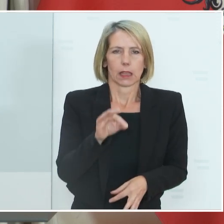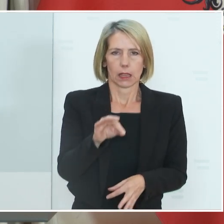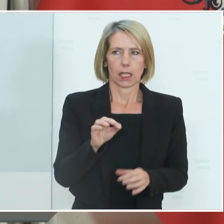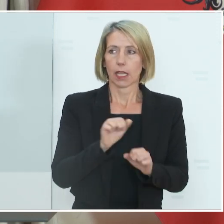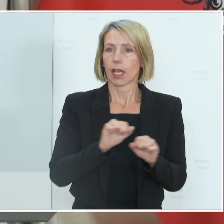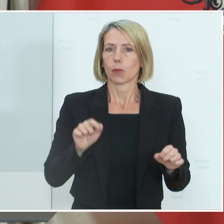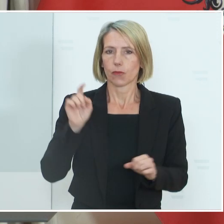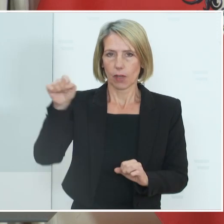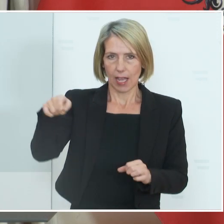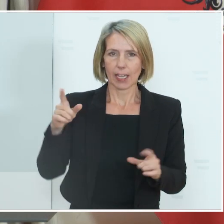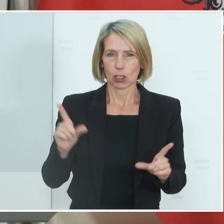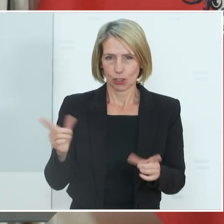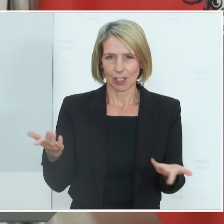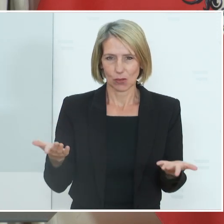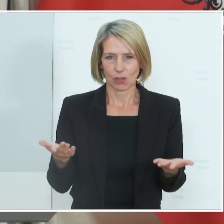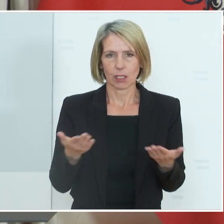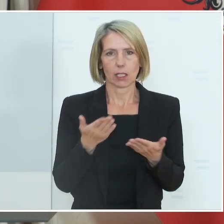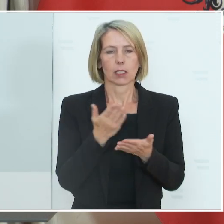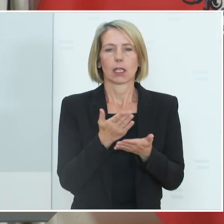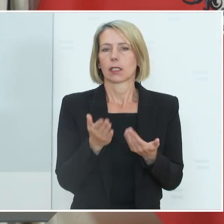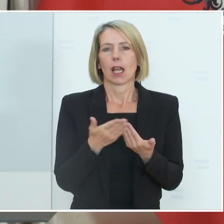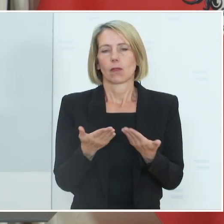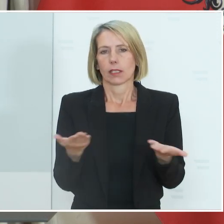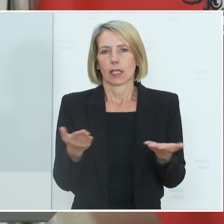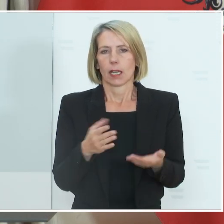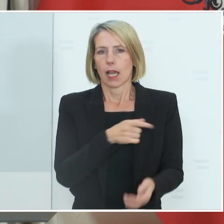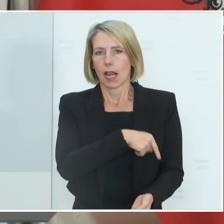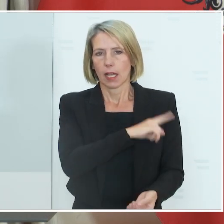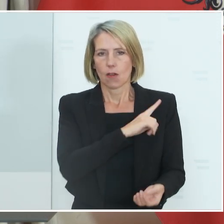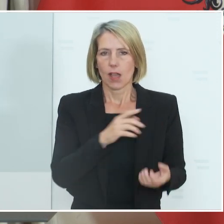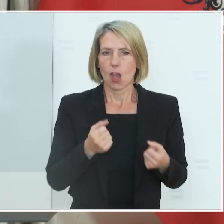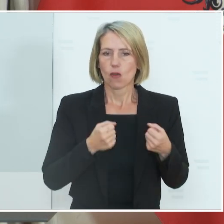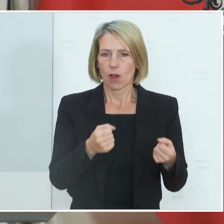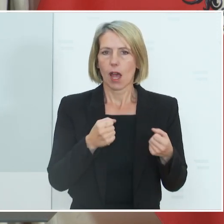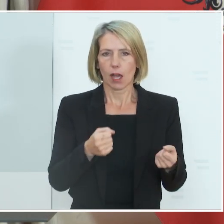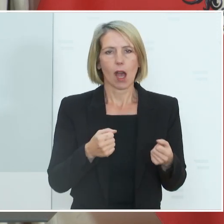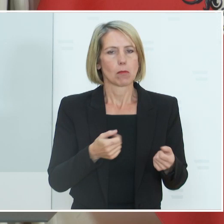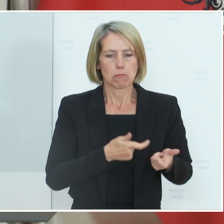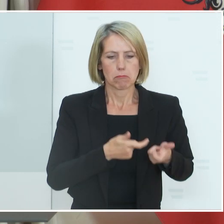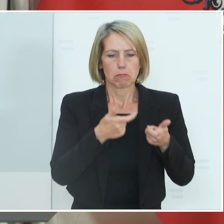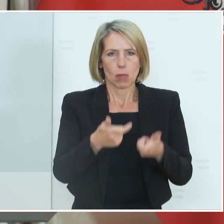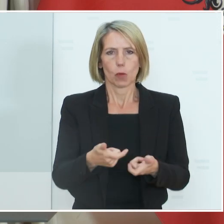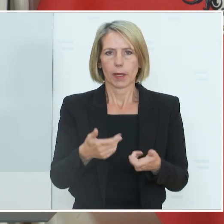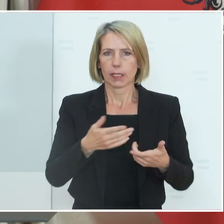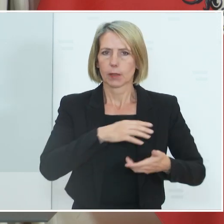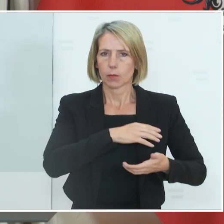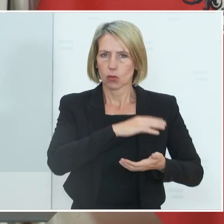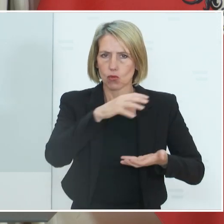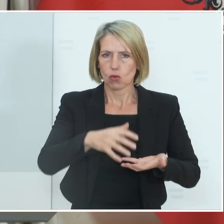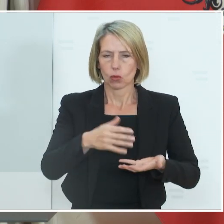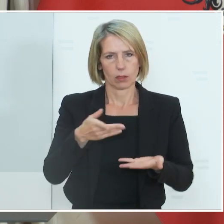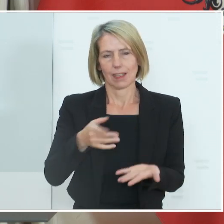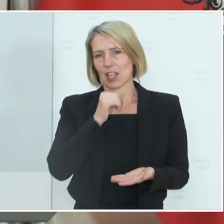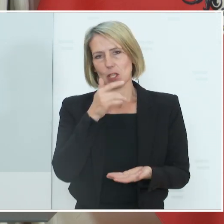stattfinden. Ist schon angesprochen worden, der Lkw-Fahrer, die Lkw-Fahrerin, die ihr Ladegut übergibt, der oder die ist nicht